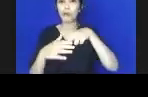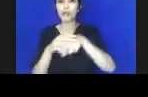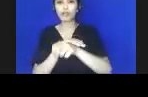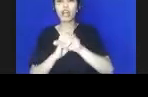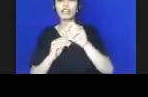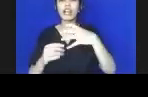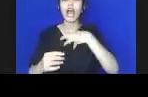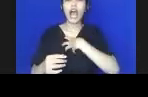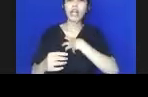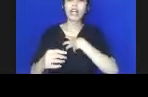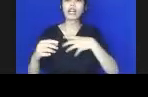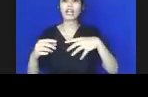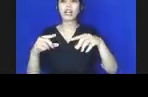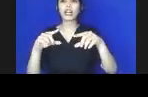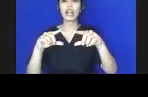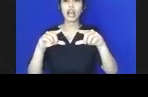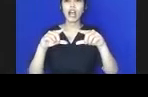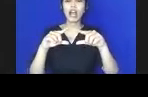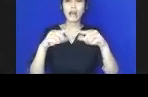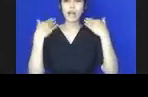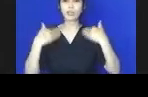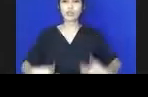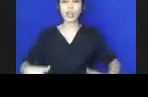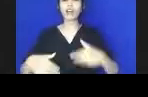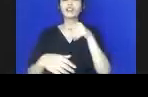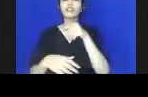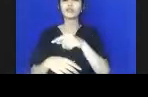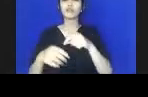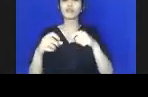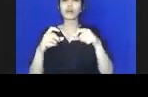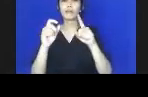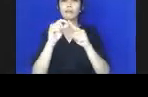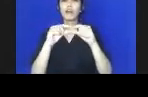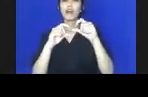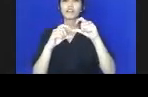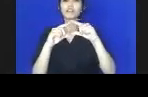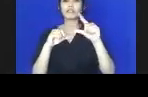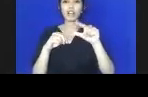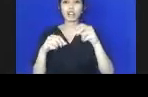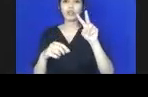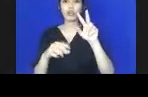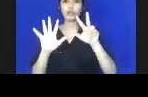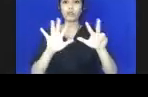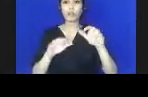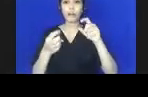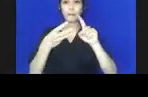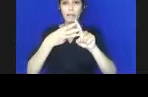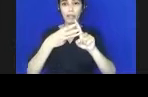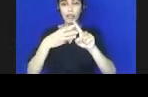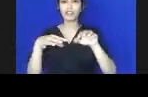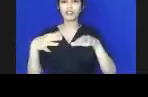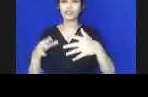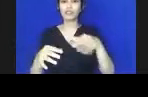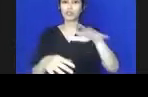azazi manusia, di mana pada pasal 28b.2 itu, setiap anak berhak atas kelangsungan hidup,